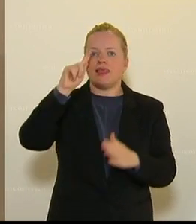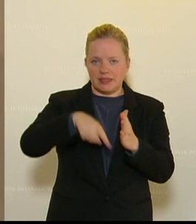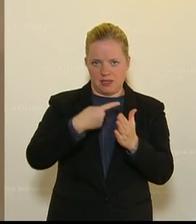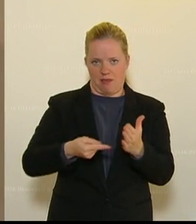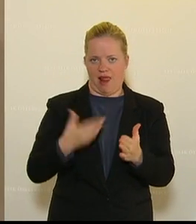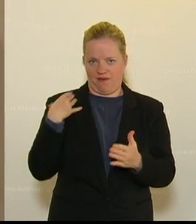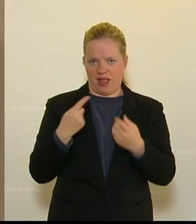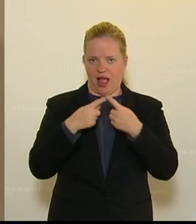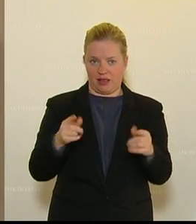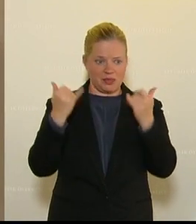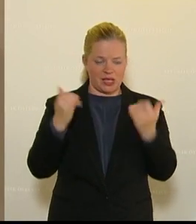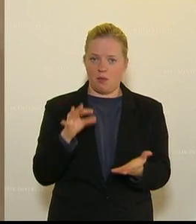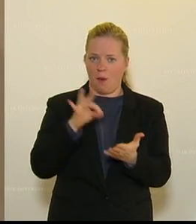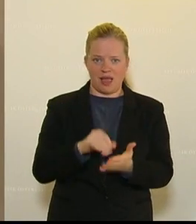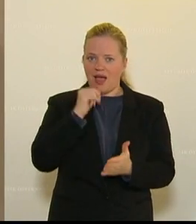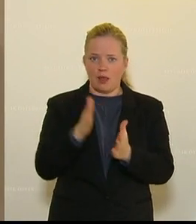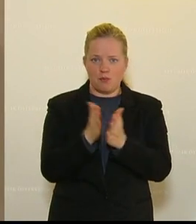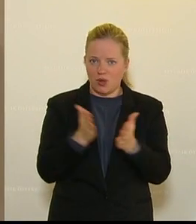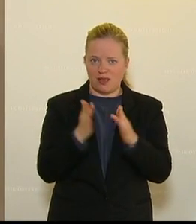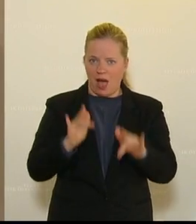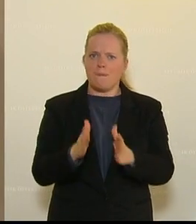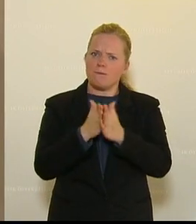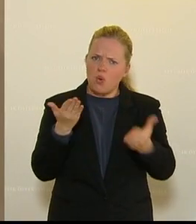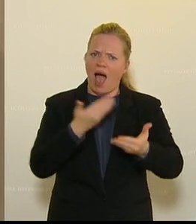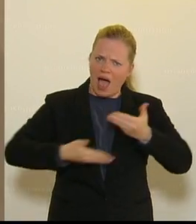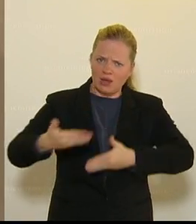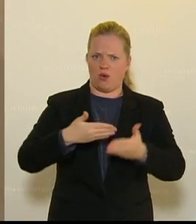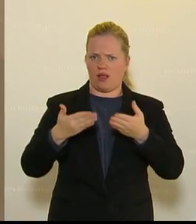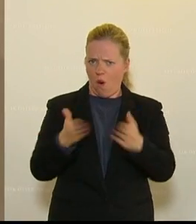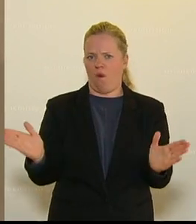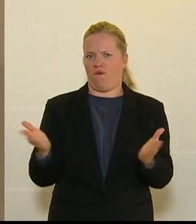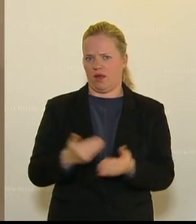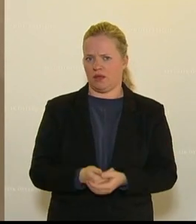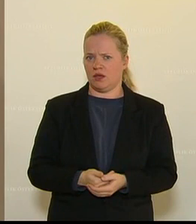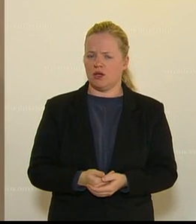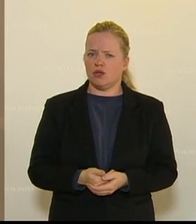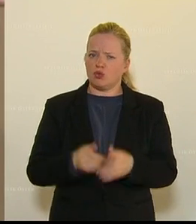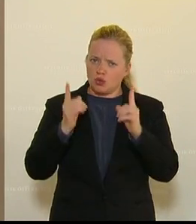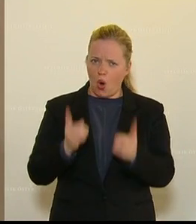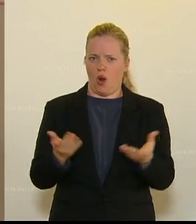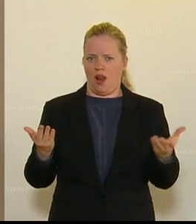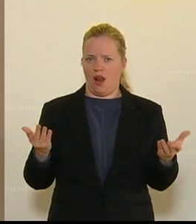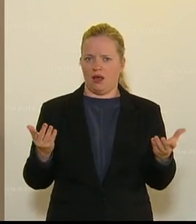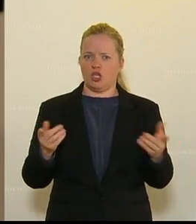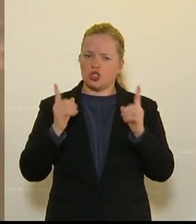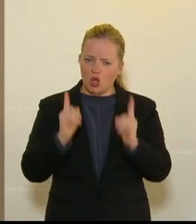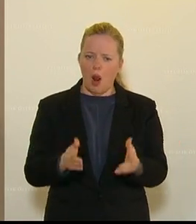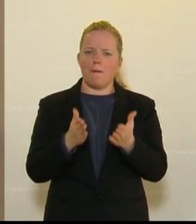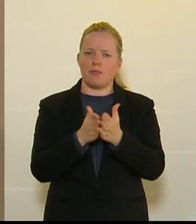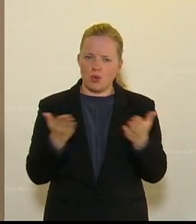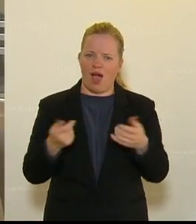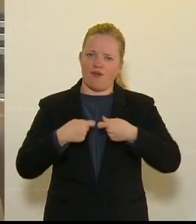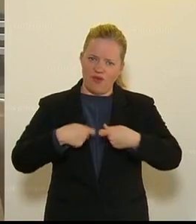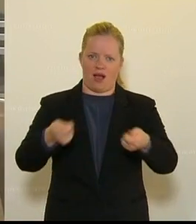anders. Aber im Moment gibt es keine Bücher. Machen Sie endlich die Buchhandlungen auf. Geben Sie zumindest Ihnen die Möglichkeit, dass Sie die Bücher verkaufen